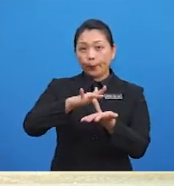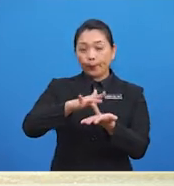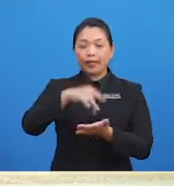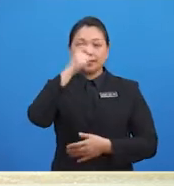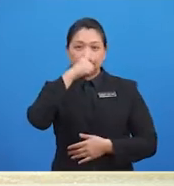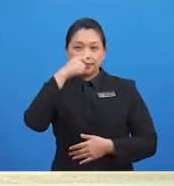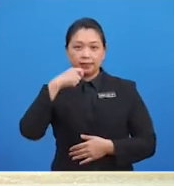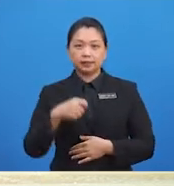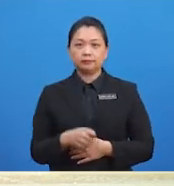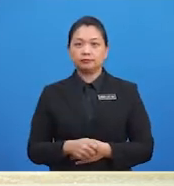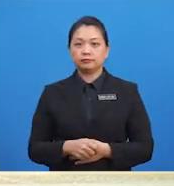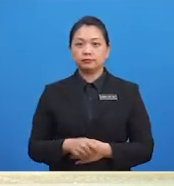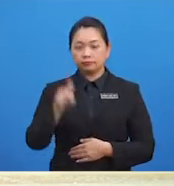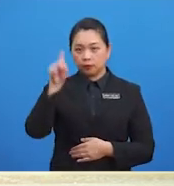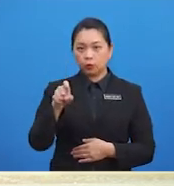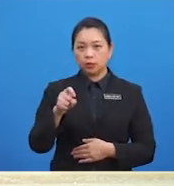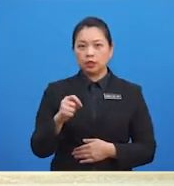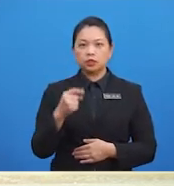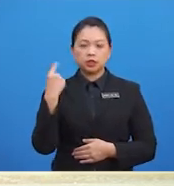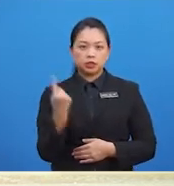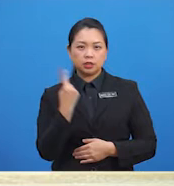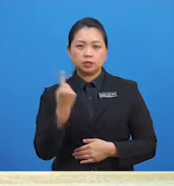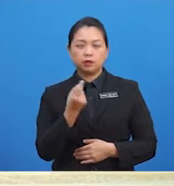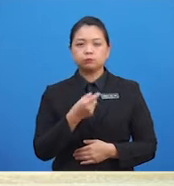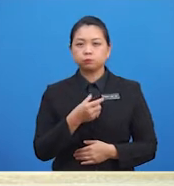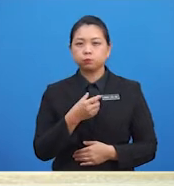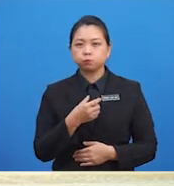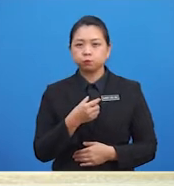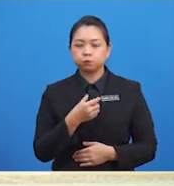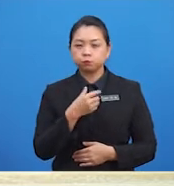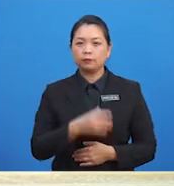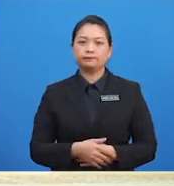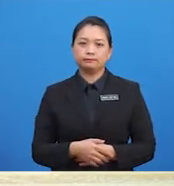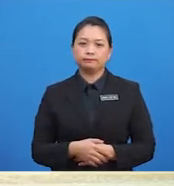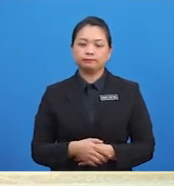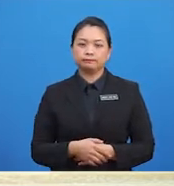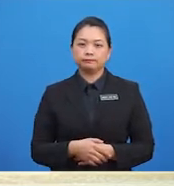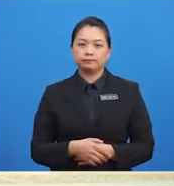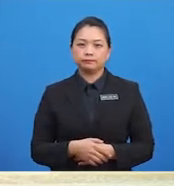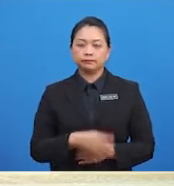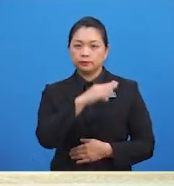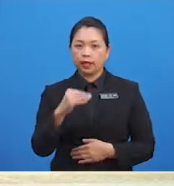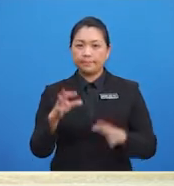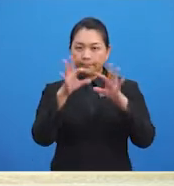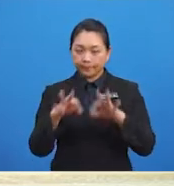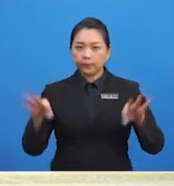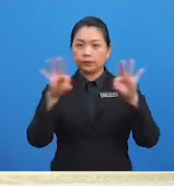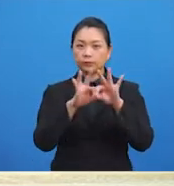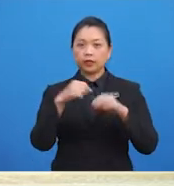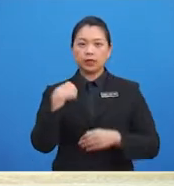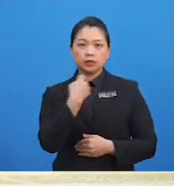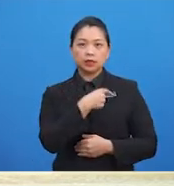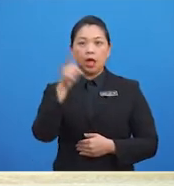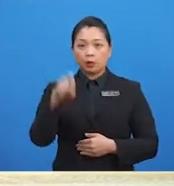gigi Kita perlu sentiasa berkumur Dan yang penting Kita